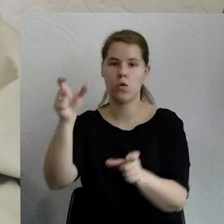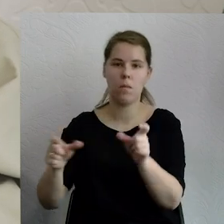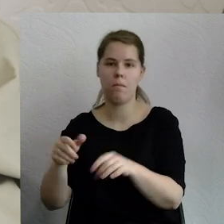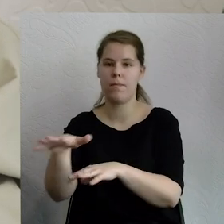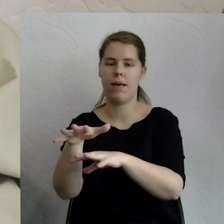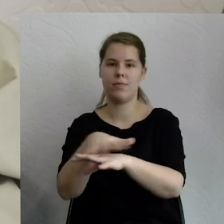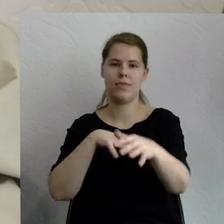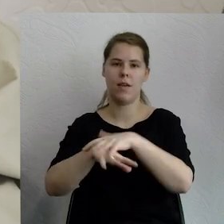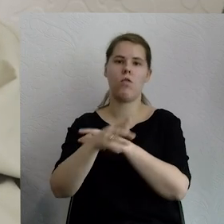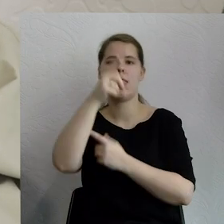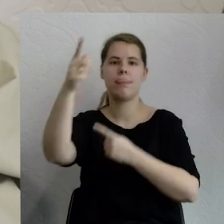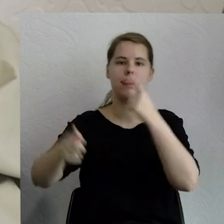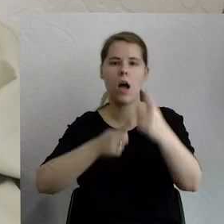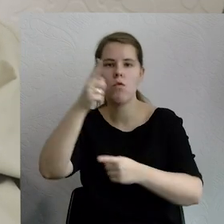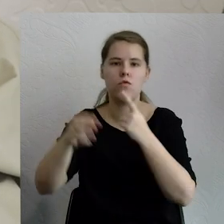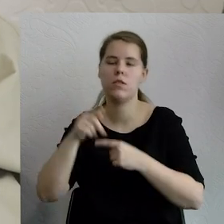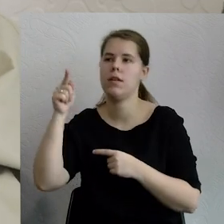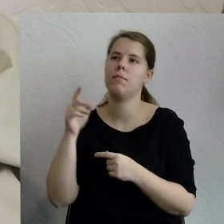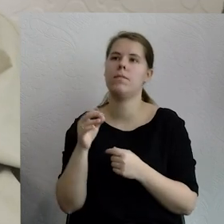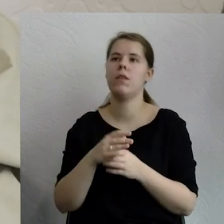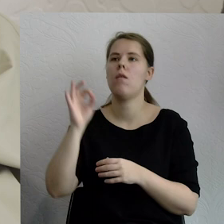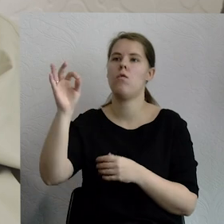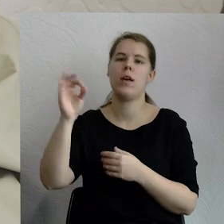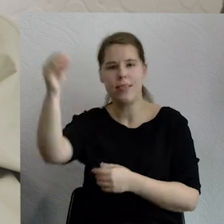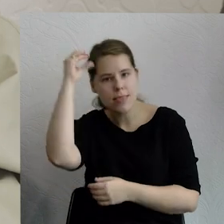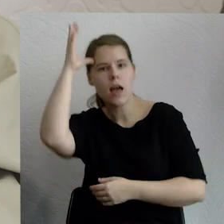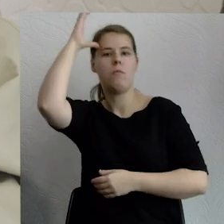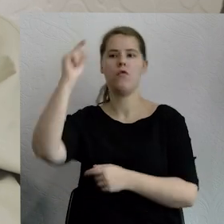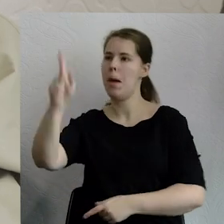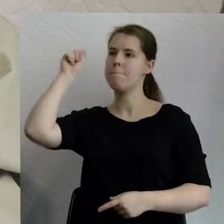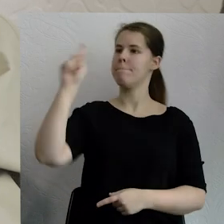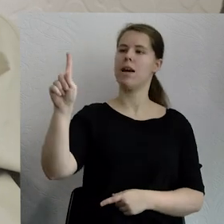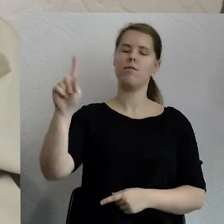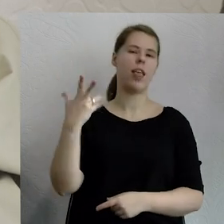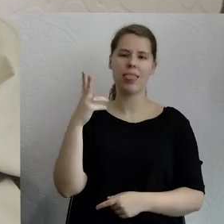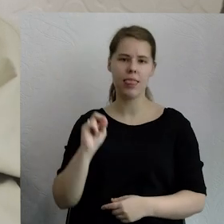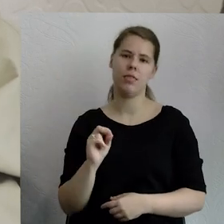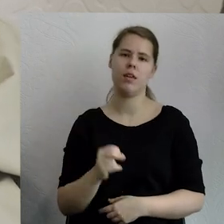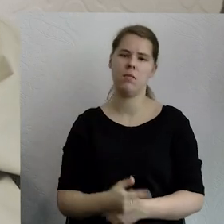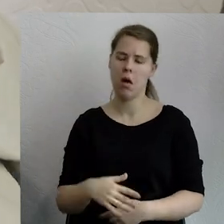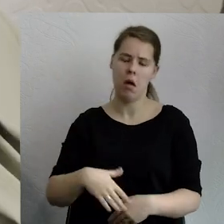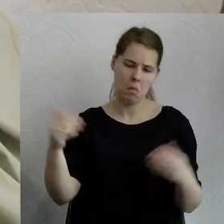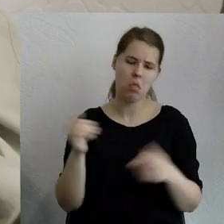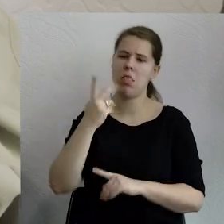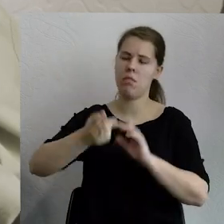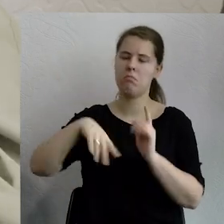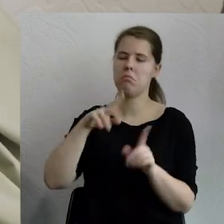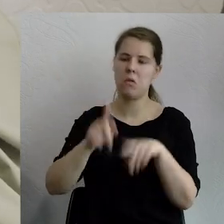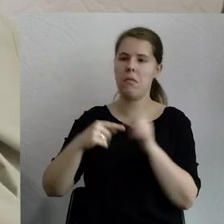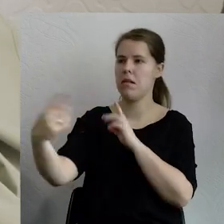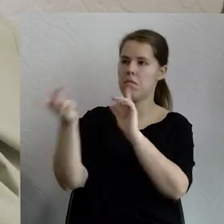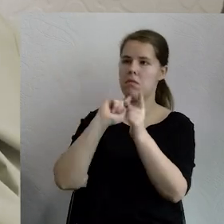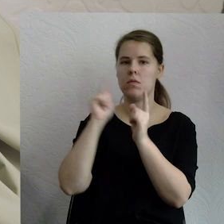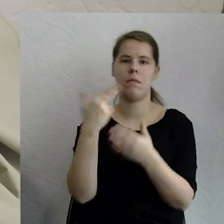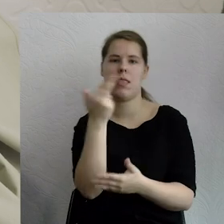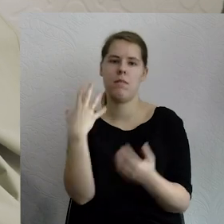wyrocznią, ale jest realną osobą, z którą można porozmawiać o życiu i dosyć dużo się z tego dowiedzieć.